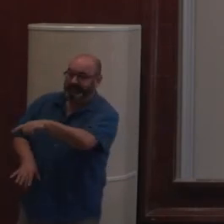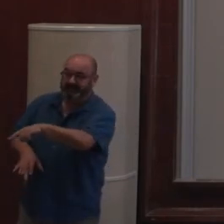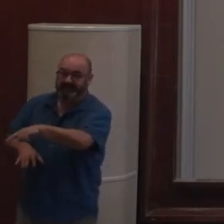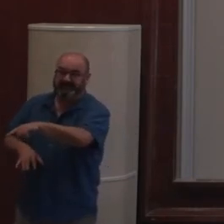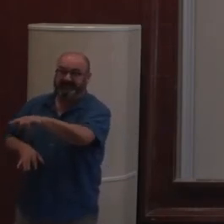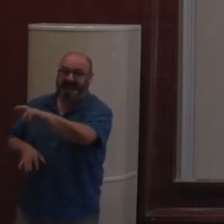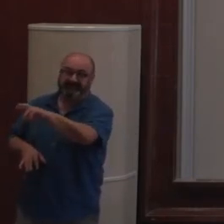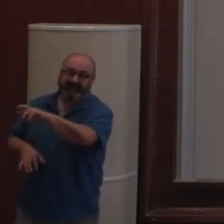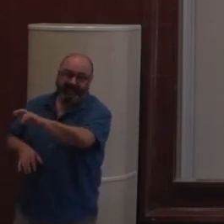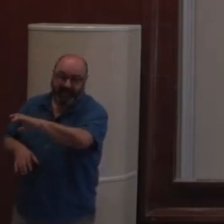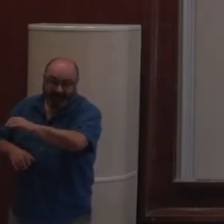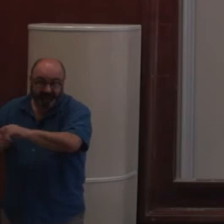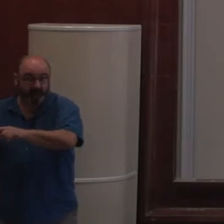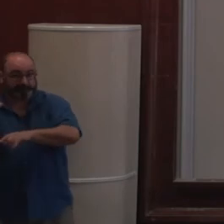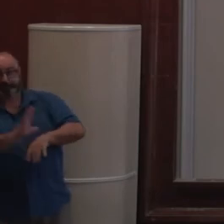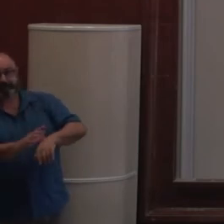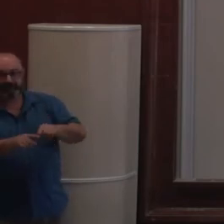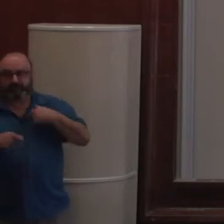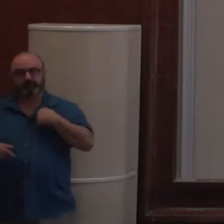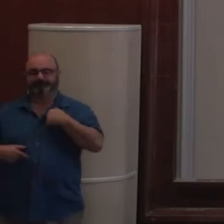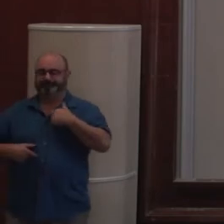Et donc, on pense qu'il faut offrir les deux implémentations